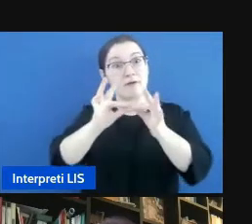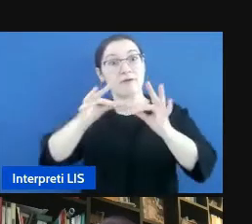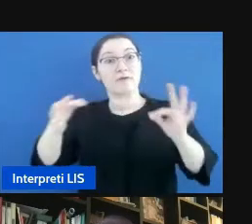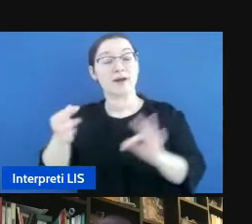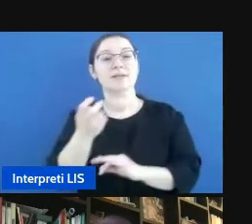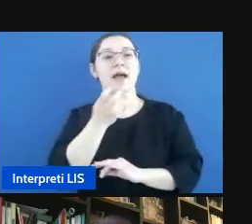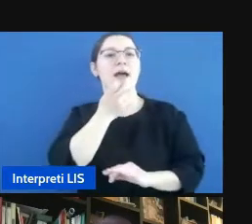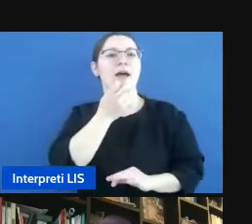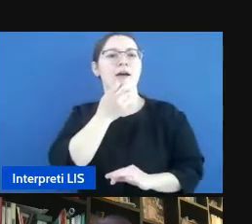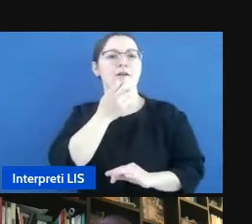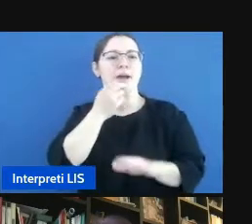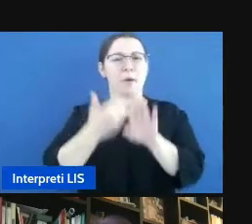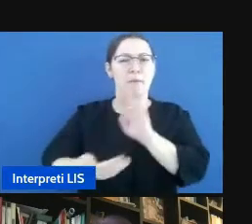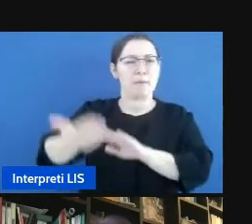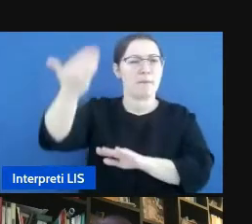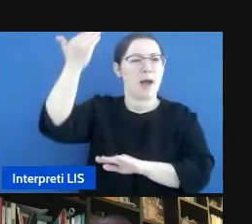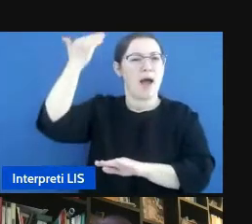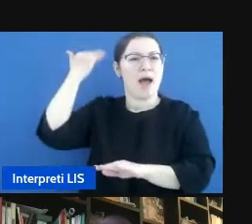prossimo dell'azione.